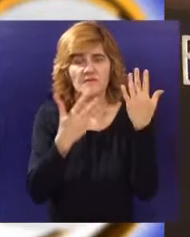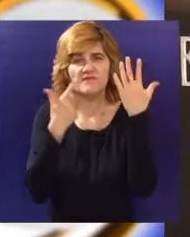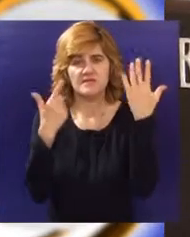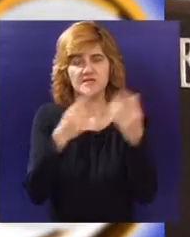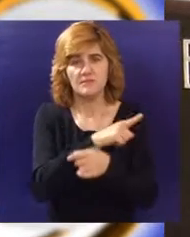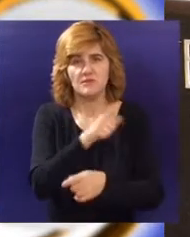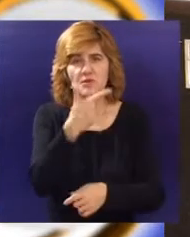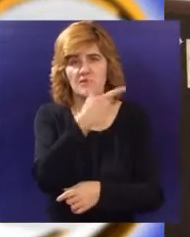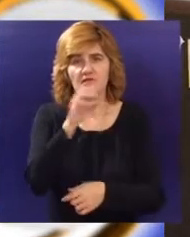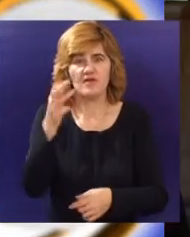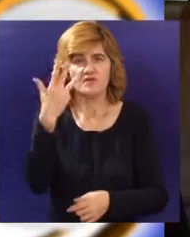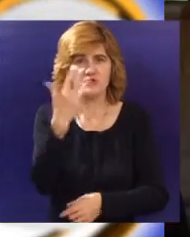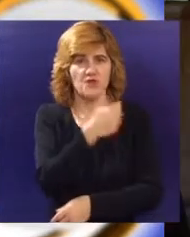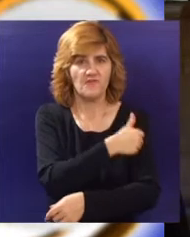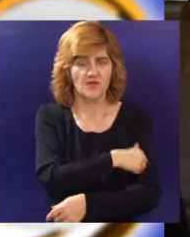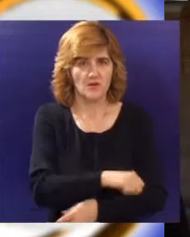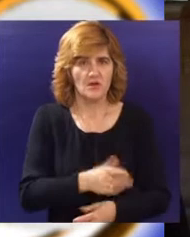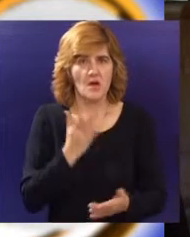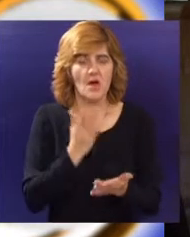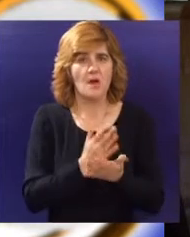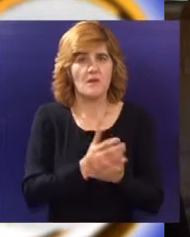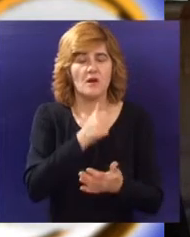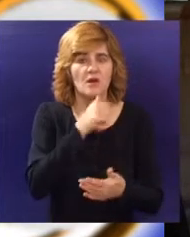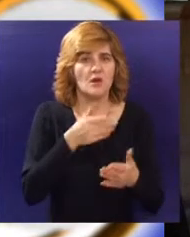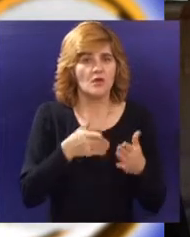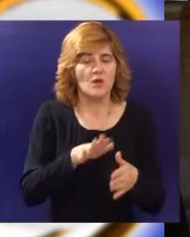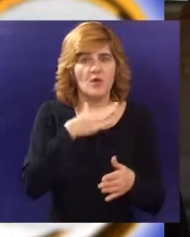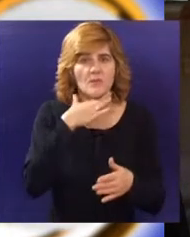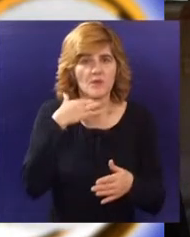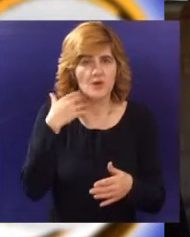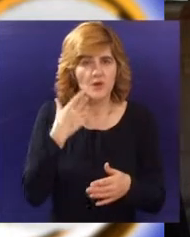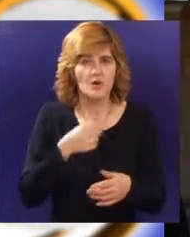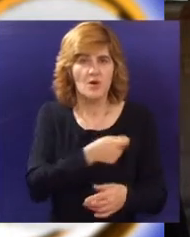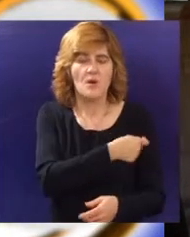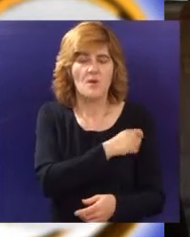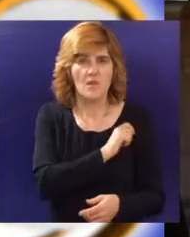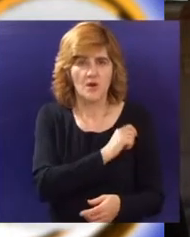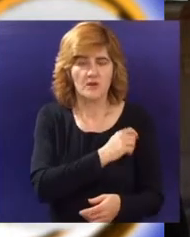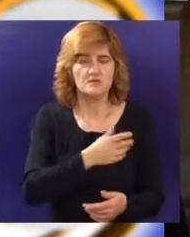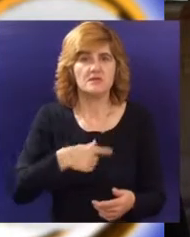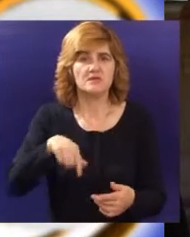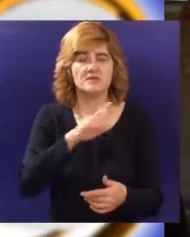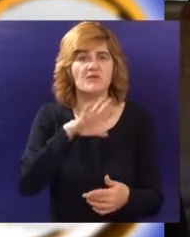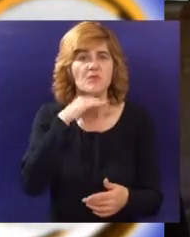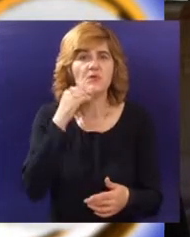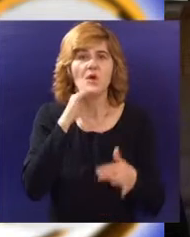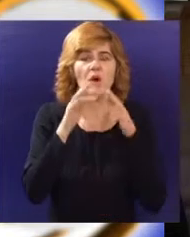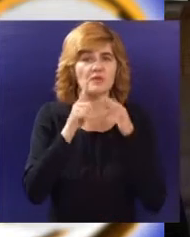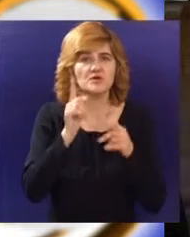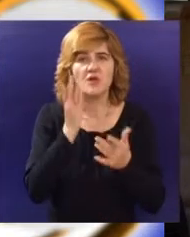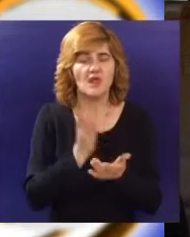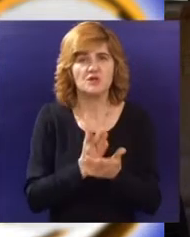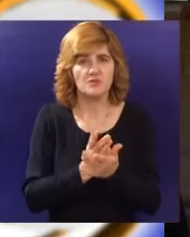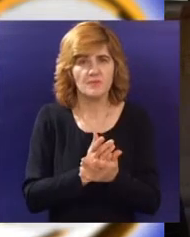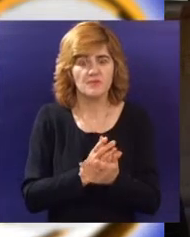do 2004. godine. u nekim slučajima je samo reči i prazne objećanja da to neće ostati